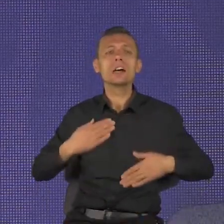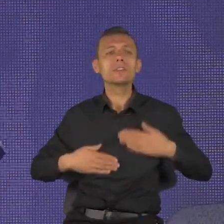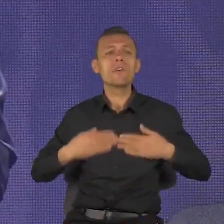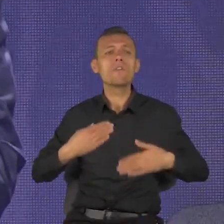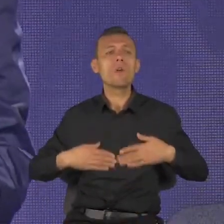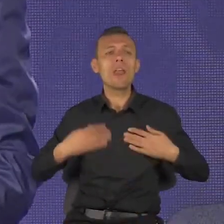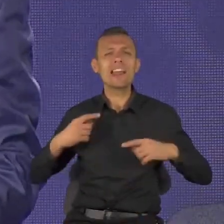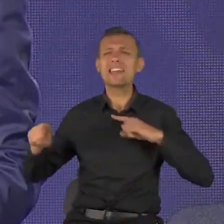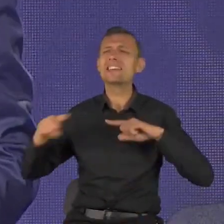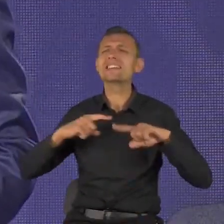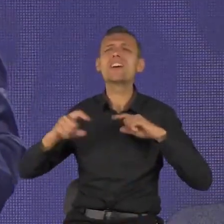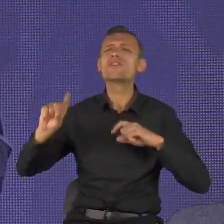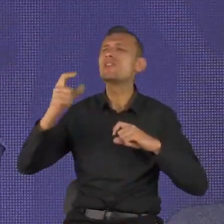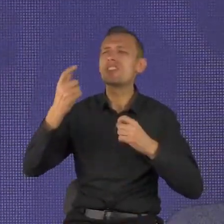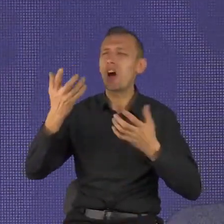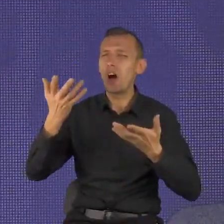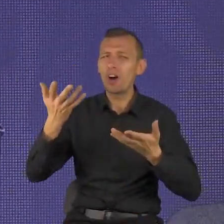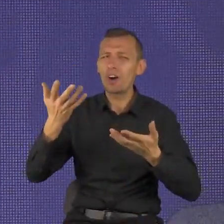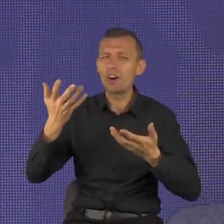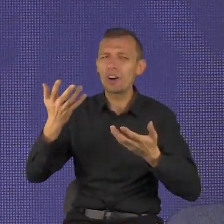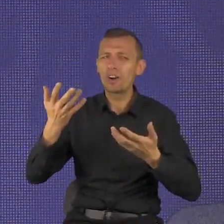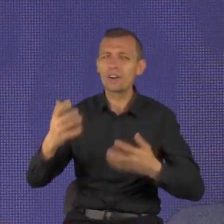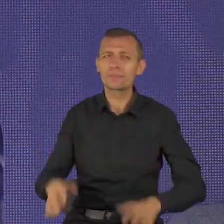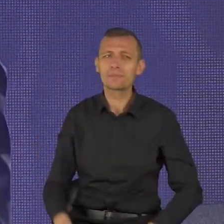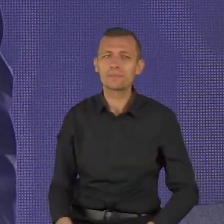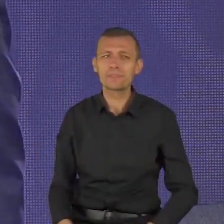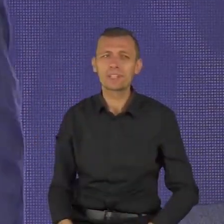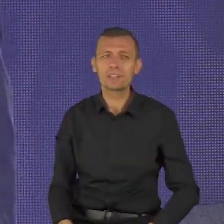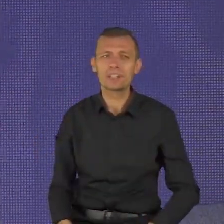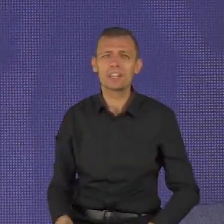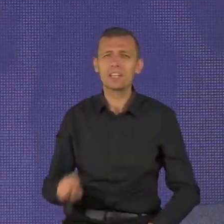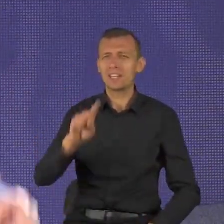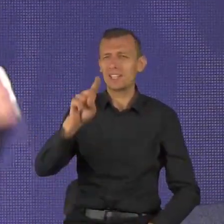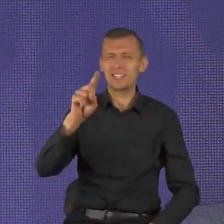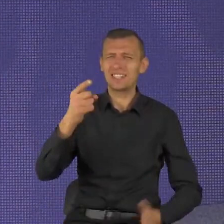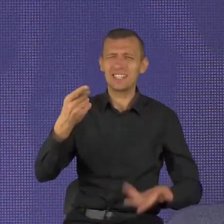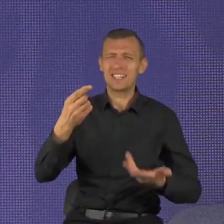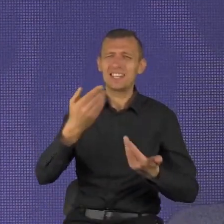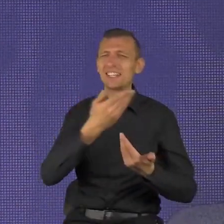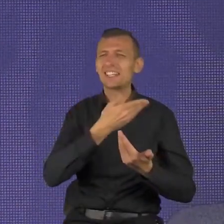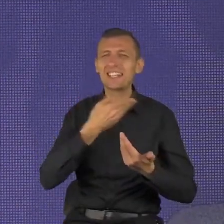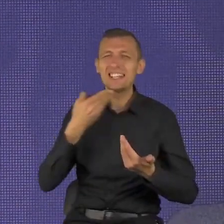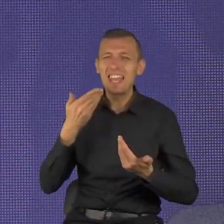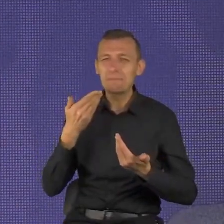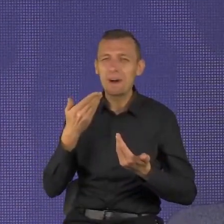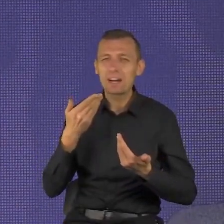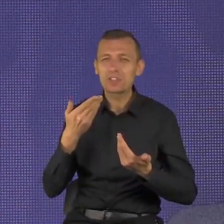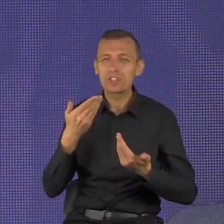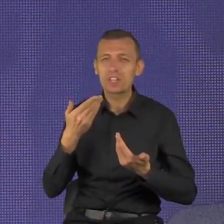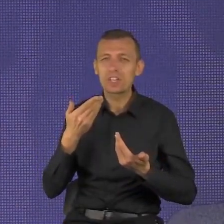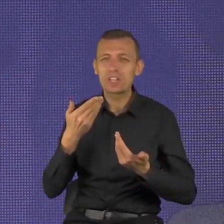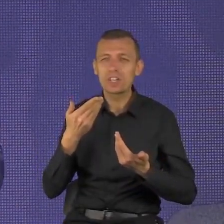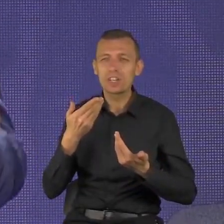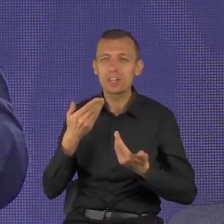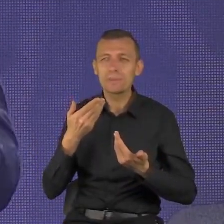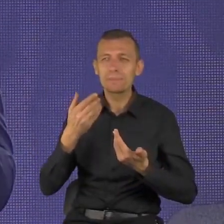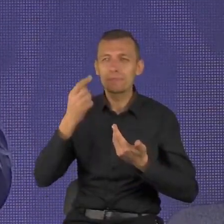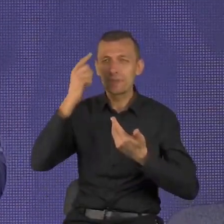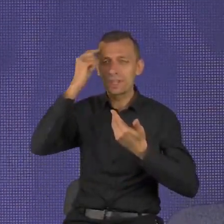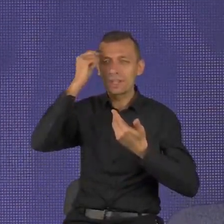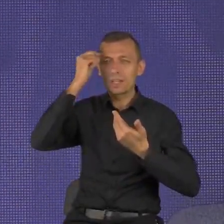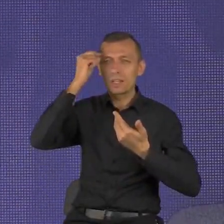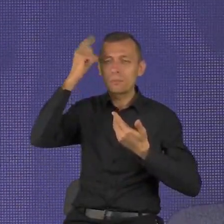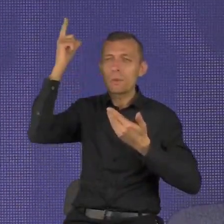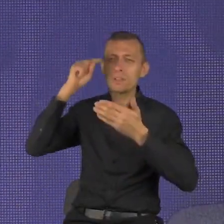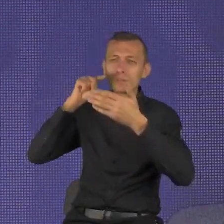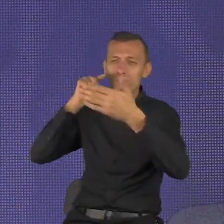Zadowolenie nie polega na tym, że nie masz żadnych ambicji. Powinieneś mieć ambicje. Powinieneś